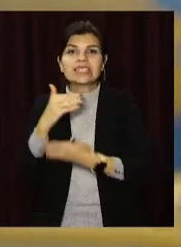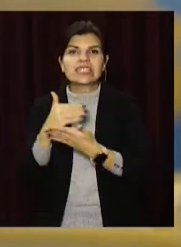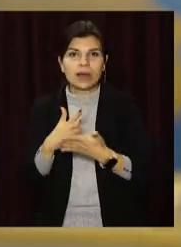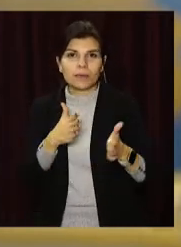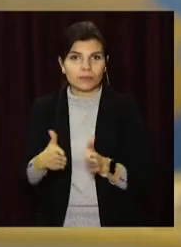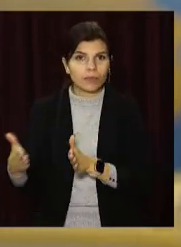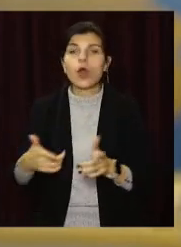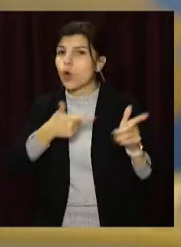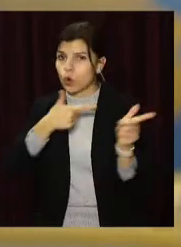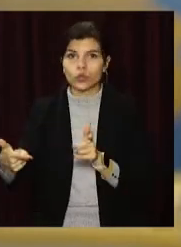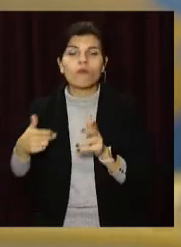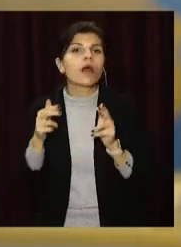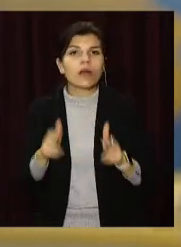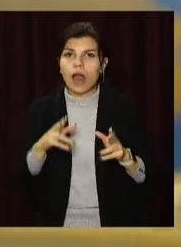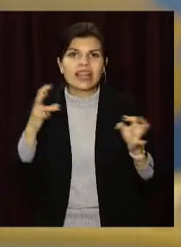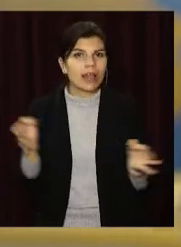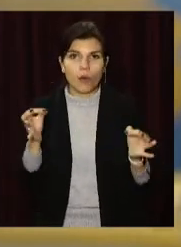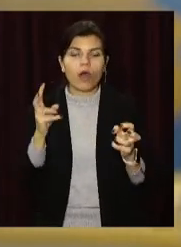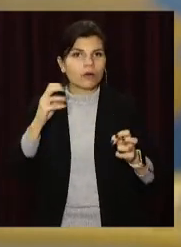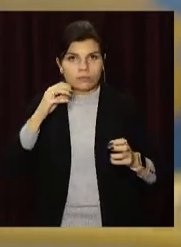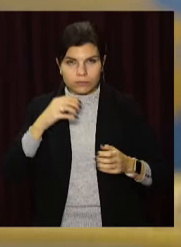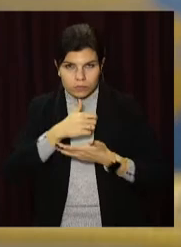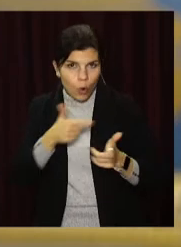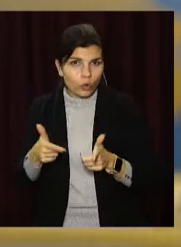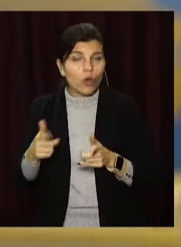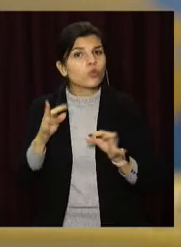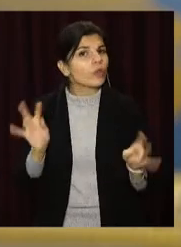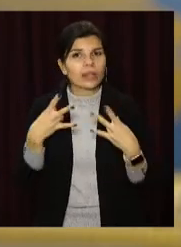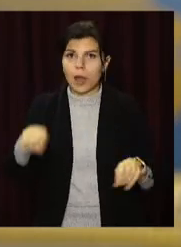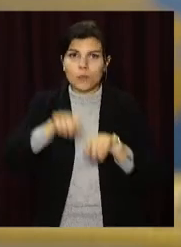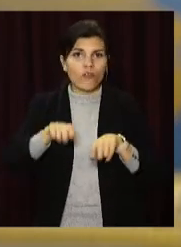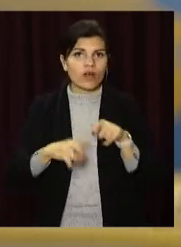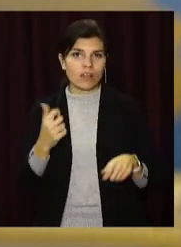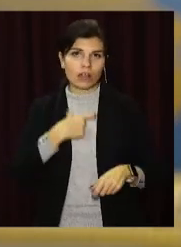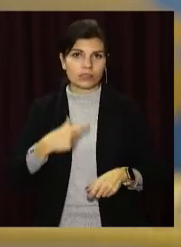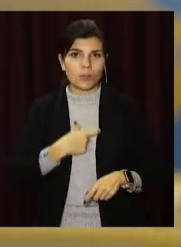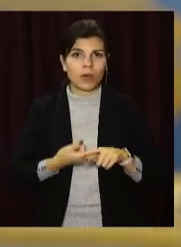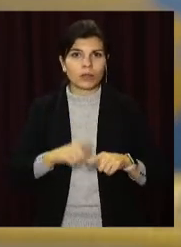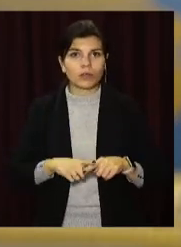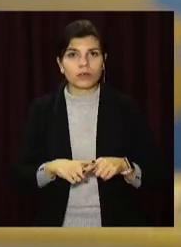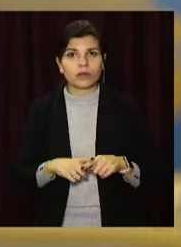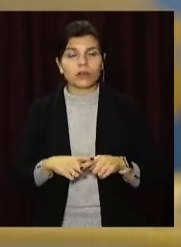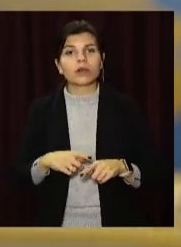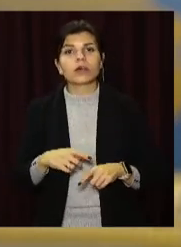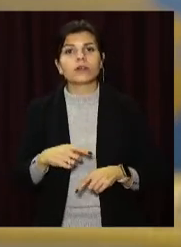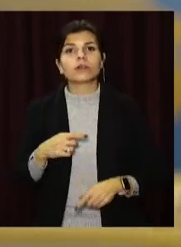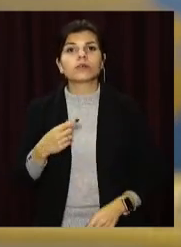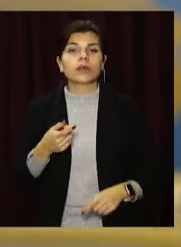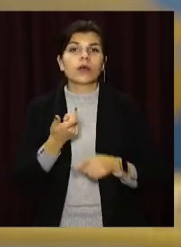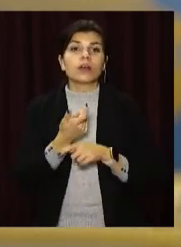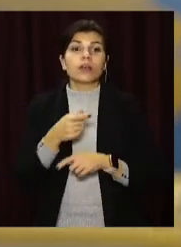готова, як ніколи. Але не треба перевіряти це на собі. Жарту про те,